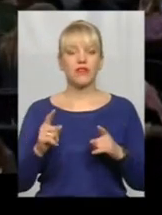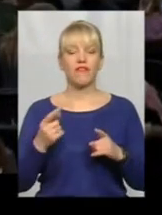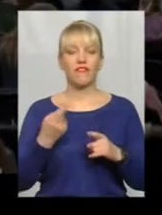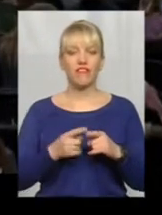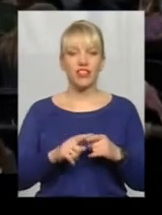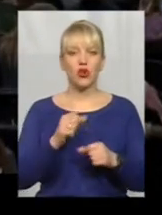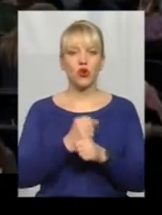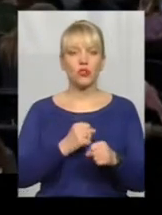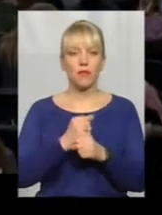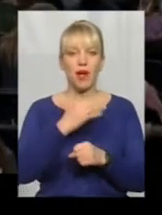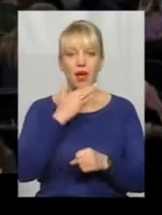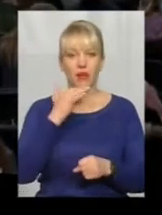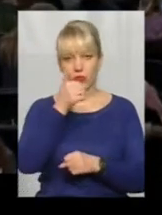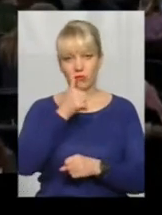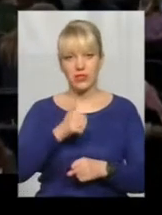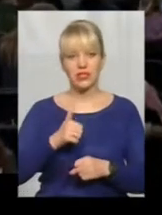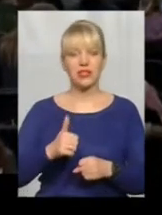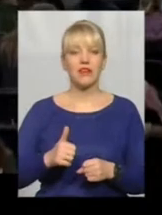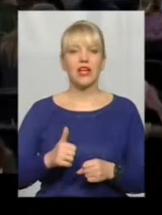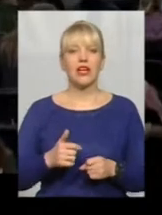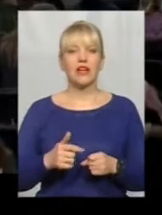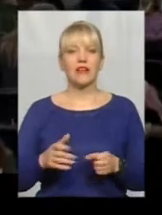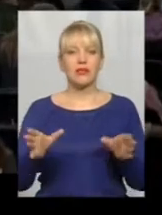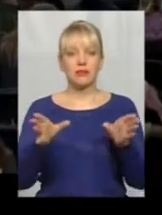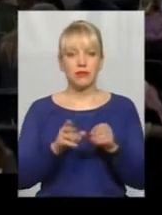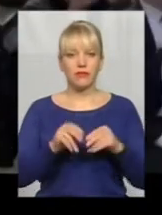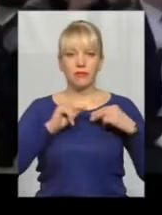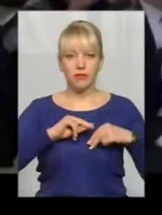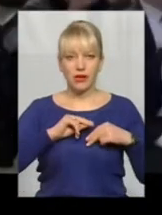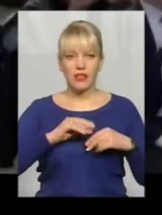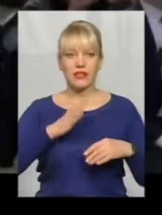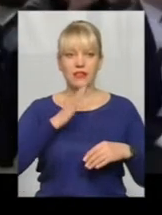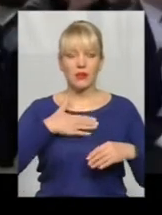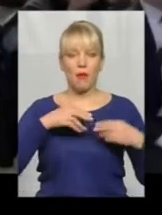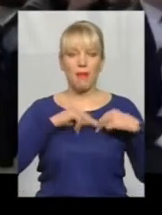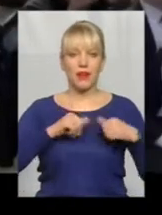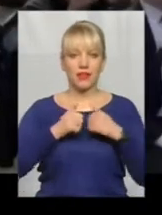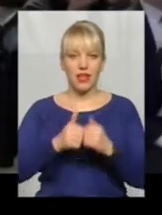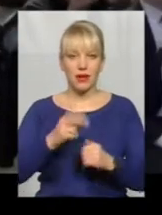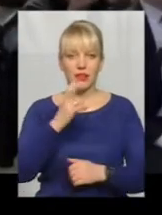багато місяців тісній координації з нашими партнерами по НАТО.